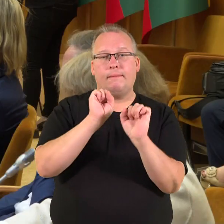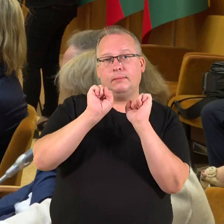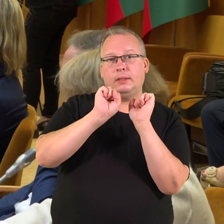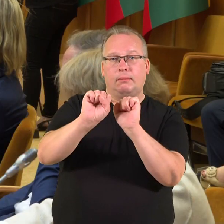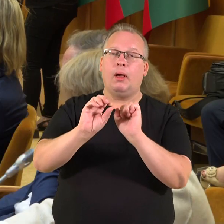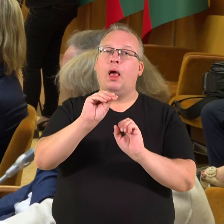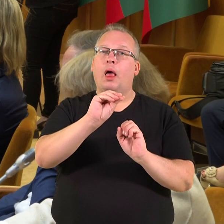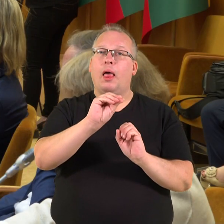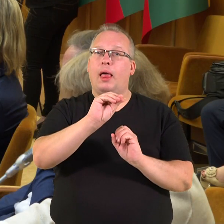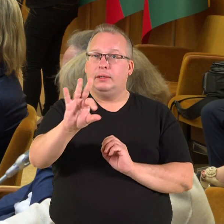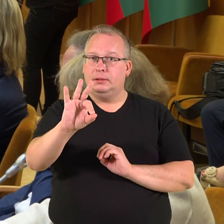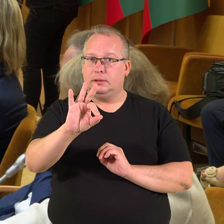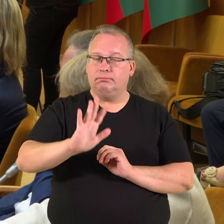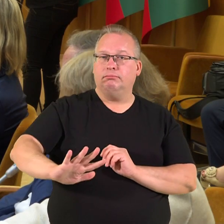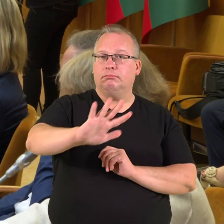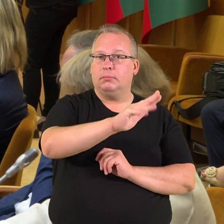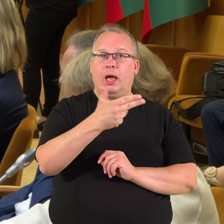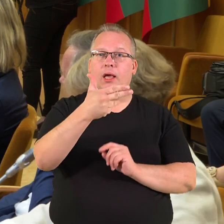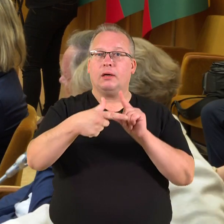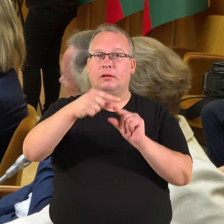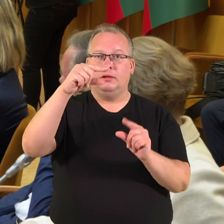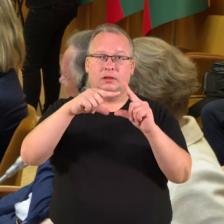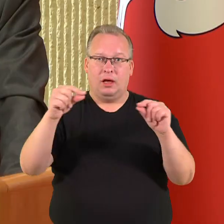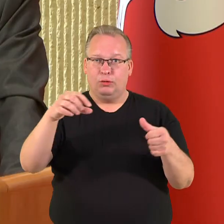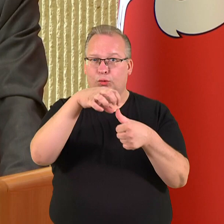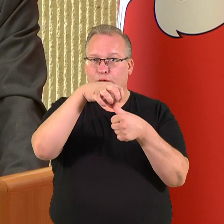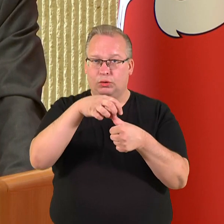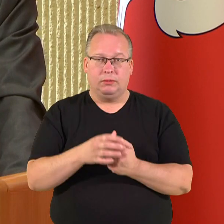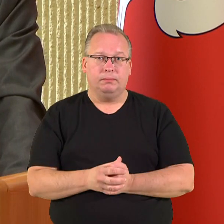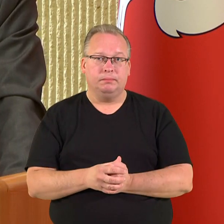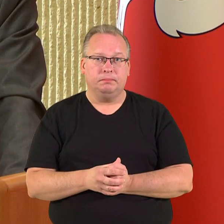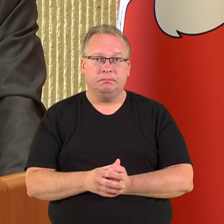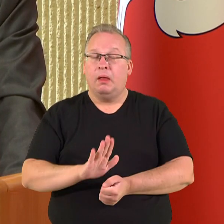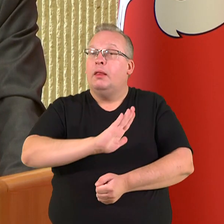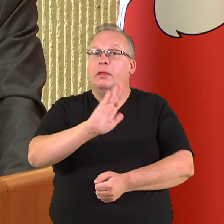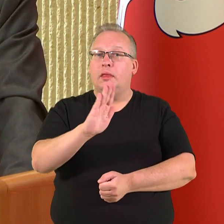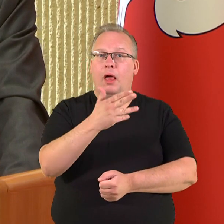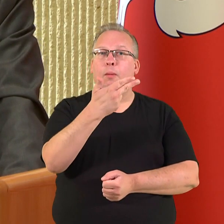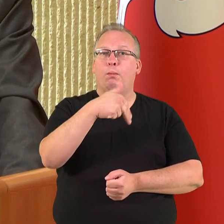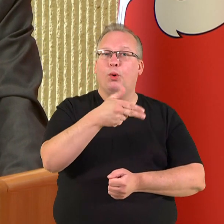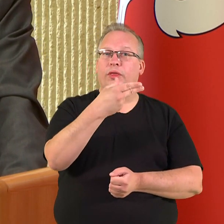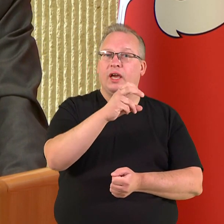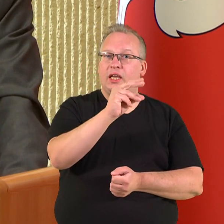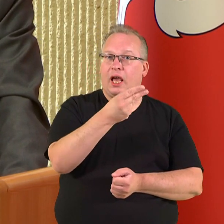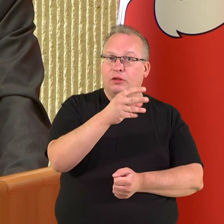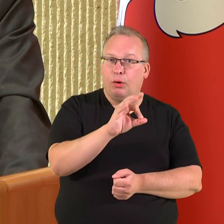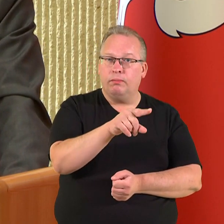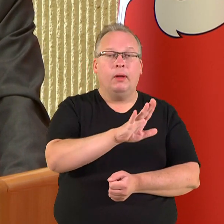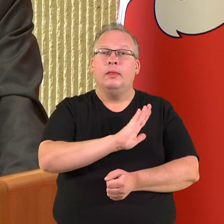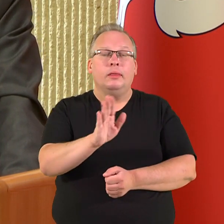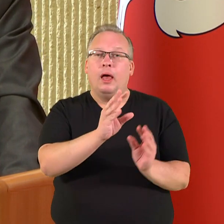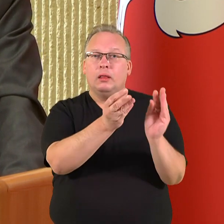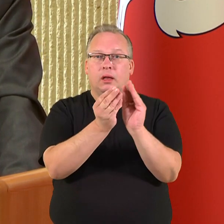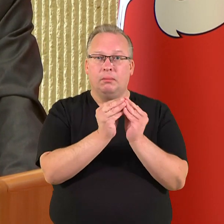Europos Sąjungos ir NATO sostinėse. Ne Müncheno sokalvai, ne naujos